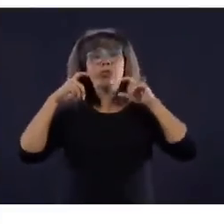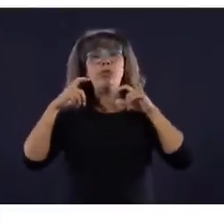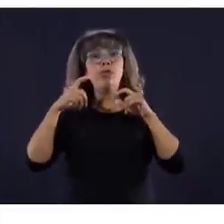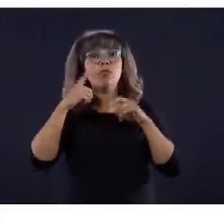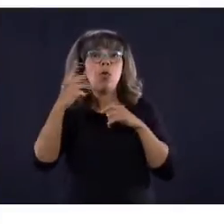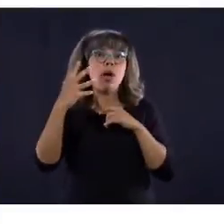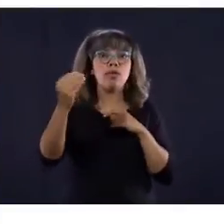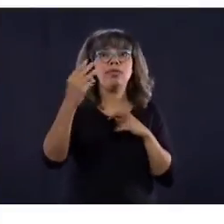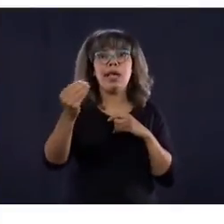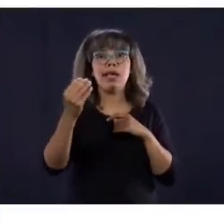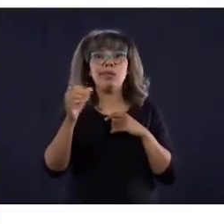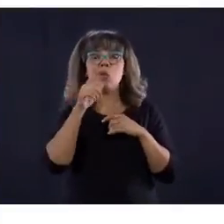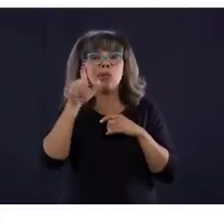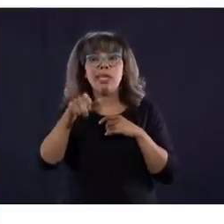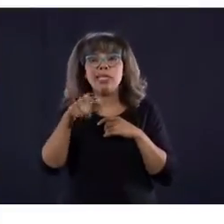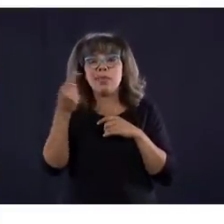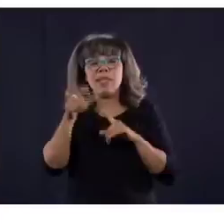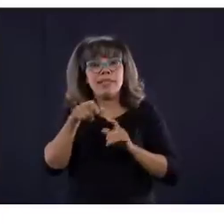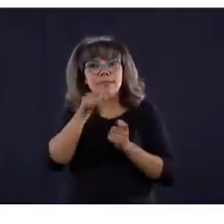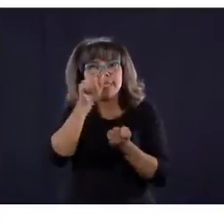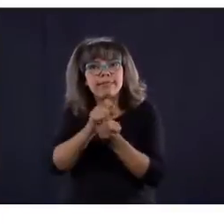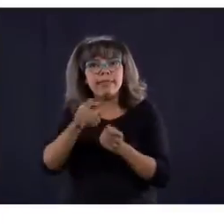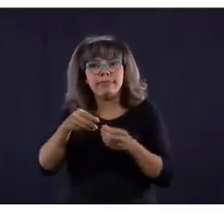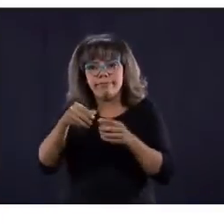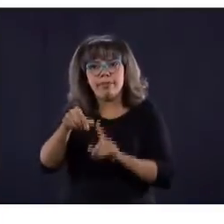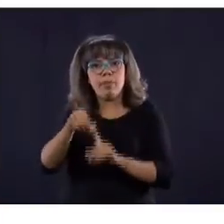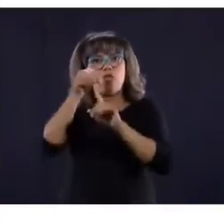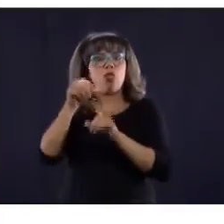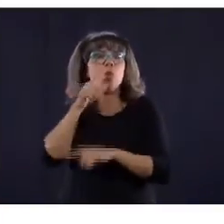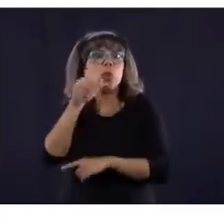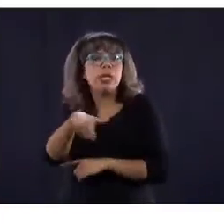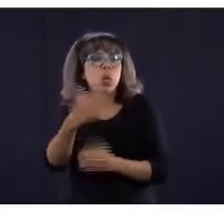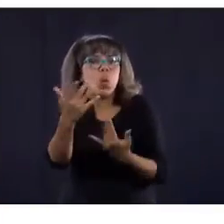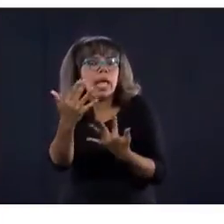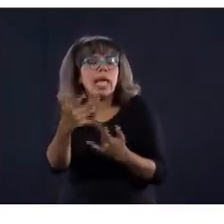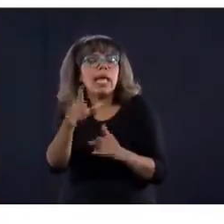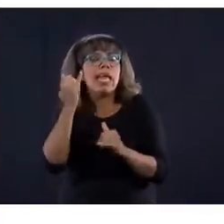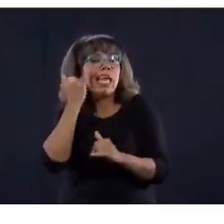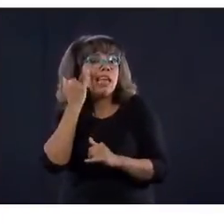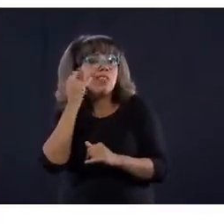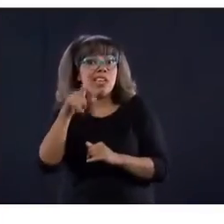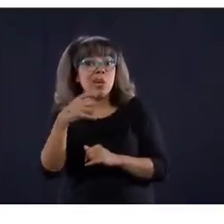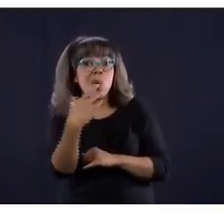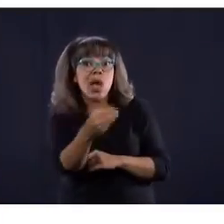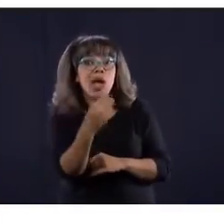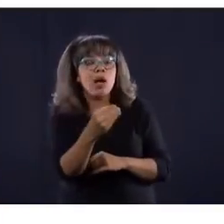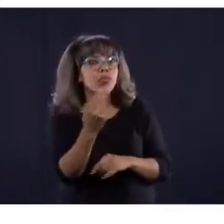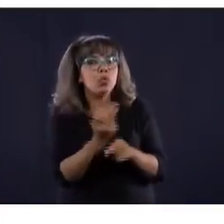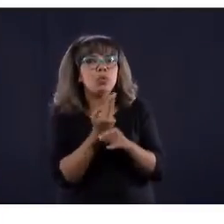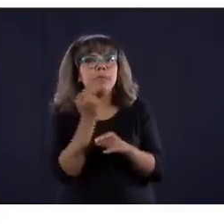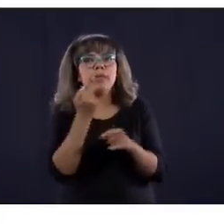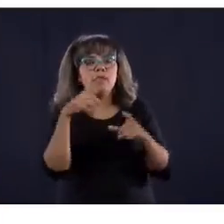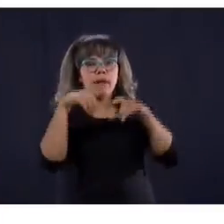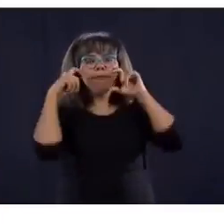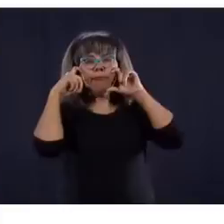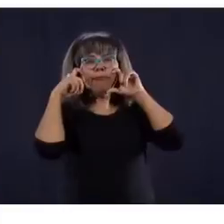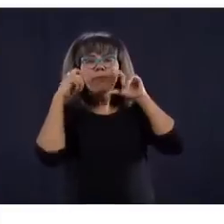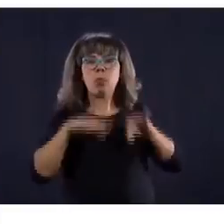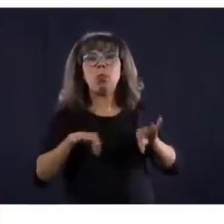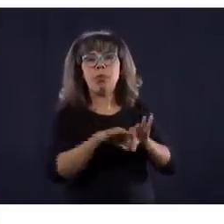recul en français pour aller, Olivier, bosser du soleil, que je ne voudrais surtout pas oublier, désolé. Merci. Une fois en 50 jours, ce n pas très grave.